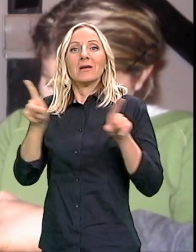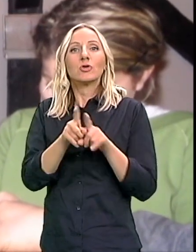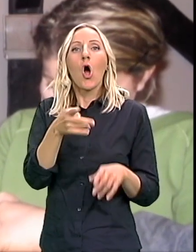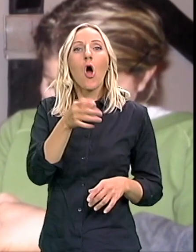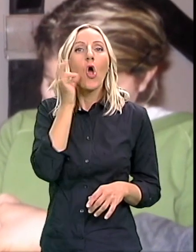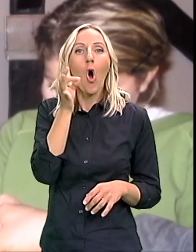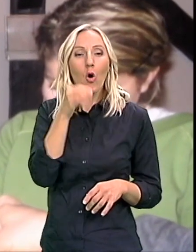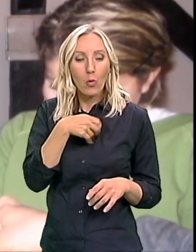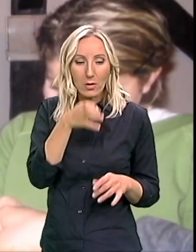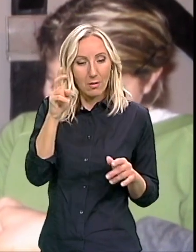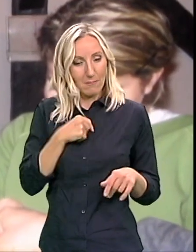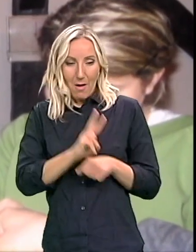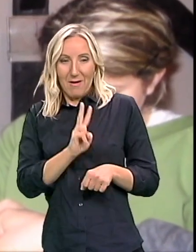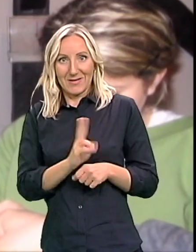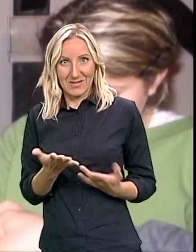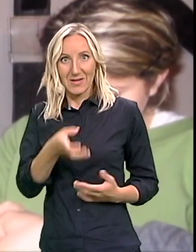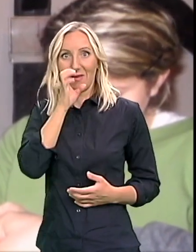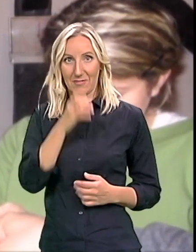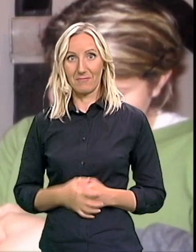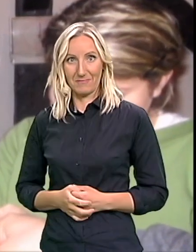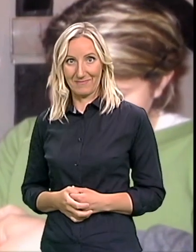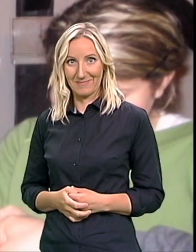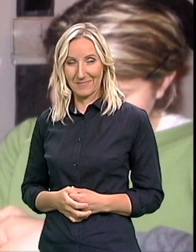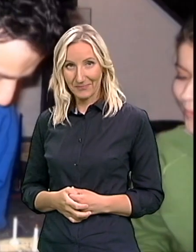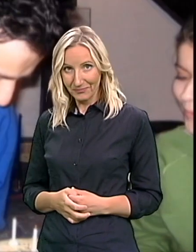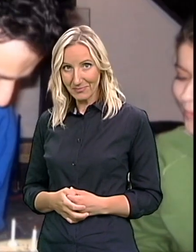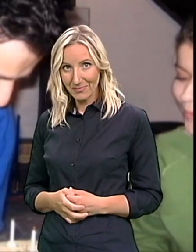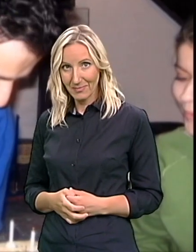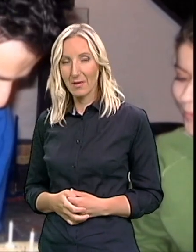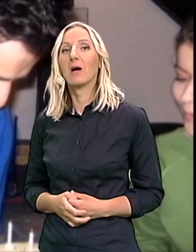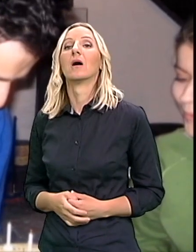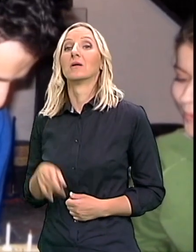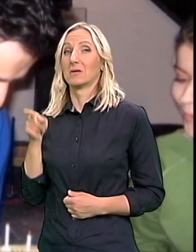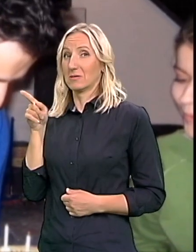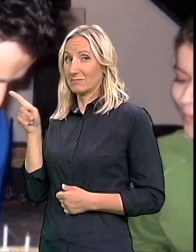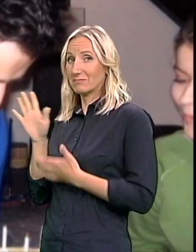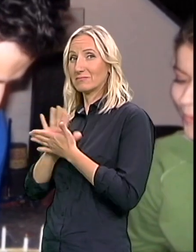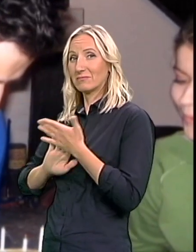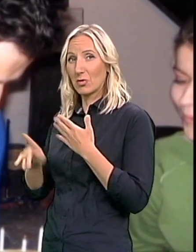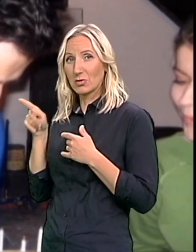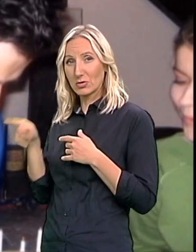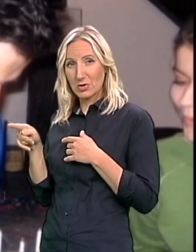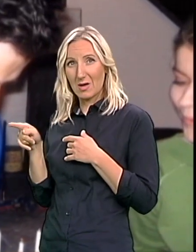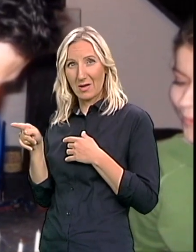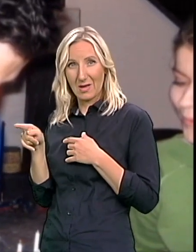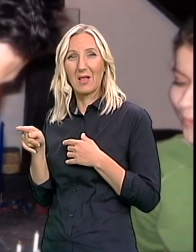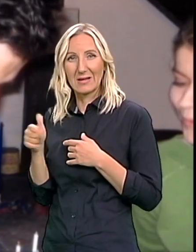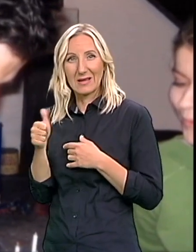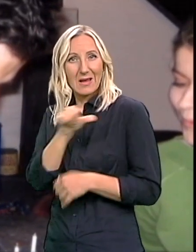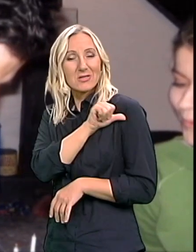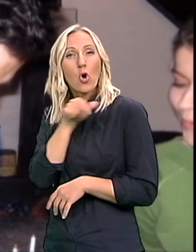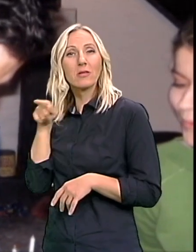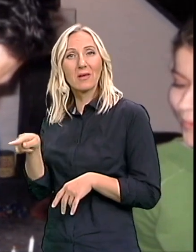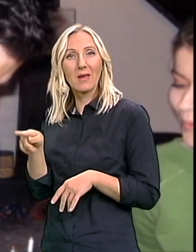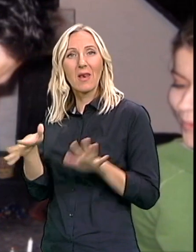Veljko na žalost obio U 11. godine epi napad Ima epi napade S pod kontrolom su naravno Ali